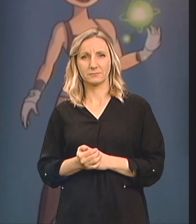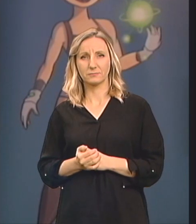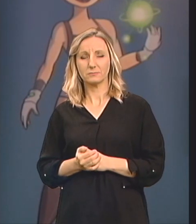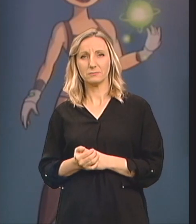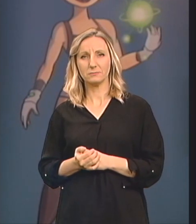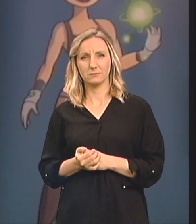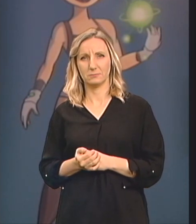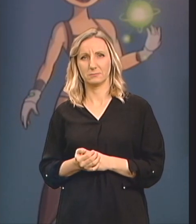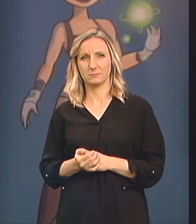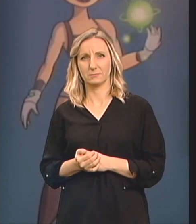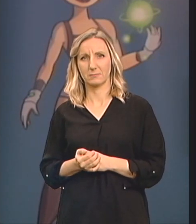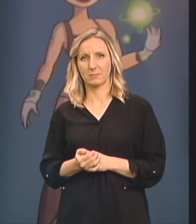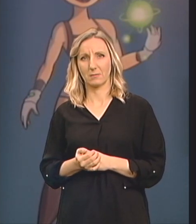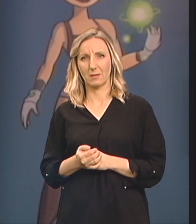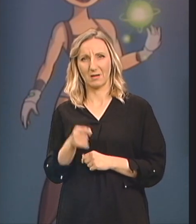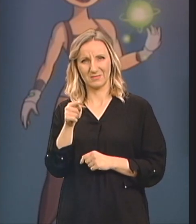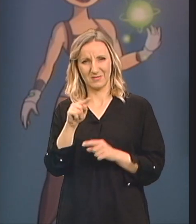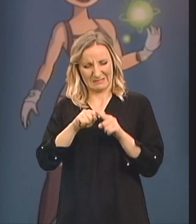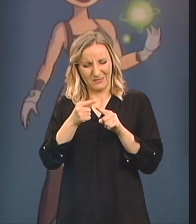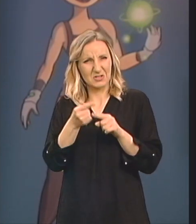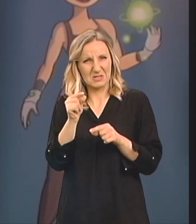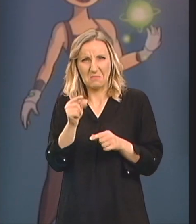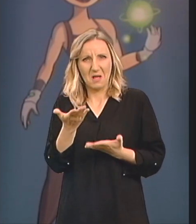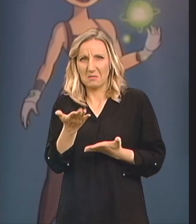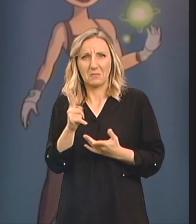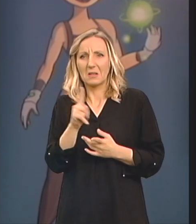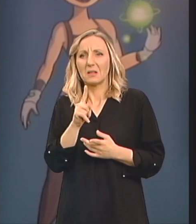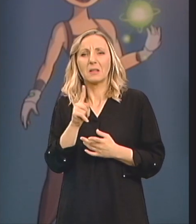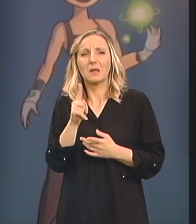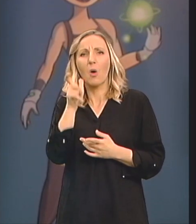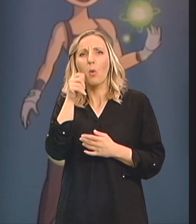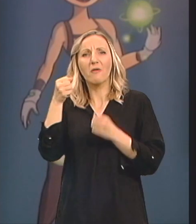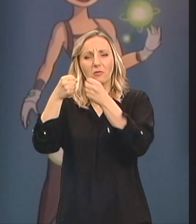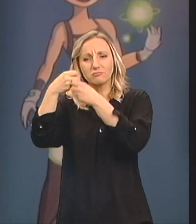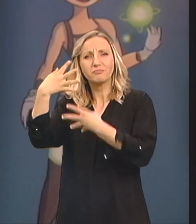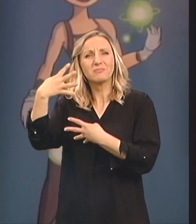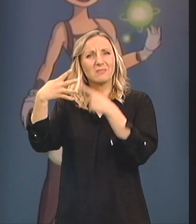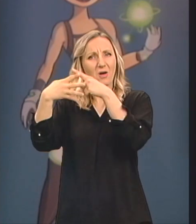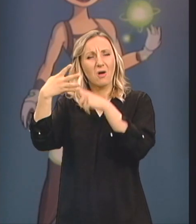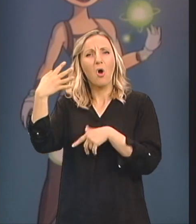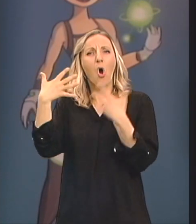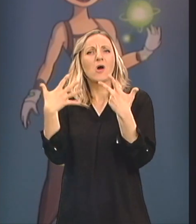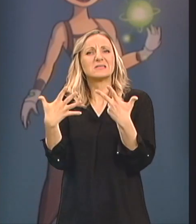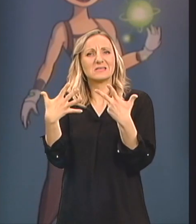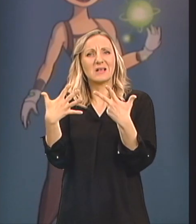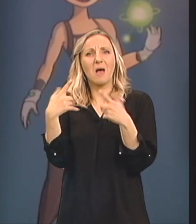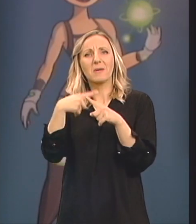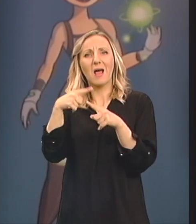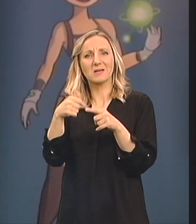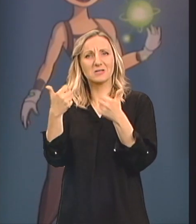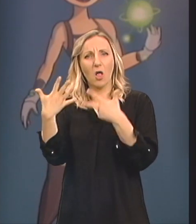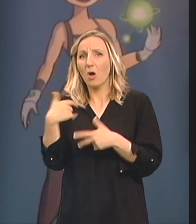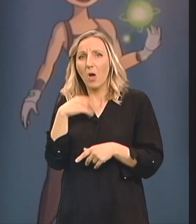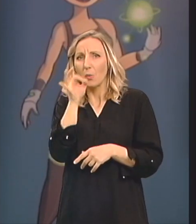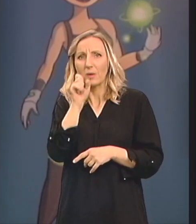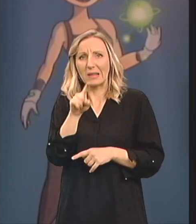Taj moj neki simptom koji sam ja imala Nije bio klasičan simptom limfoma Od nekih osam simptoma koji njega prate Ja